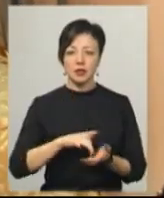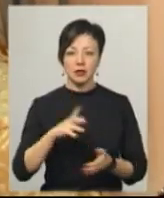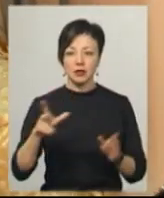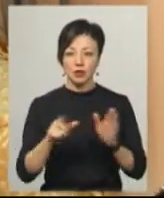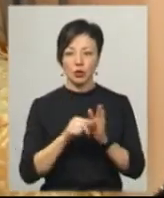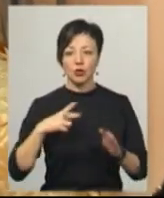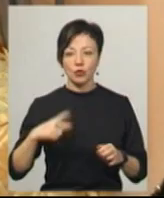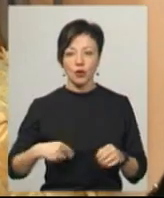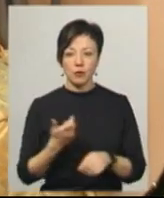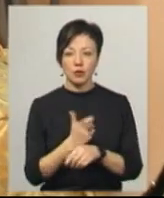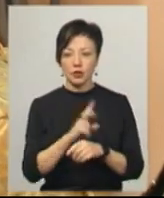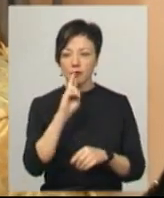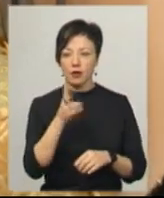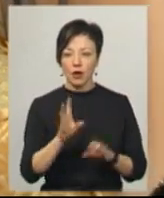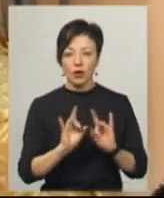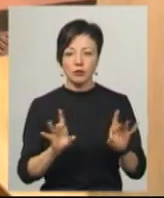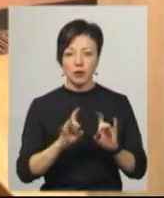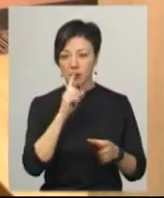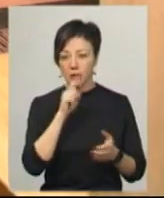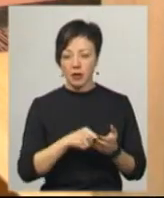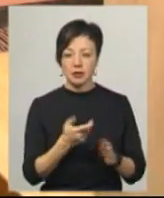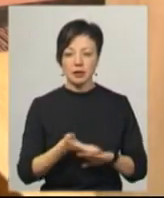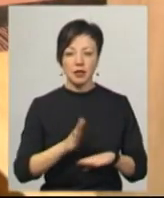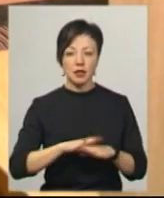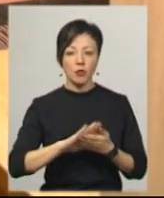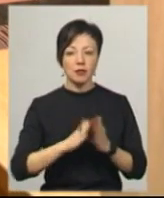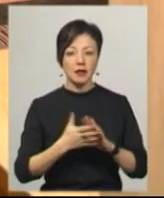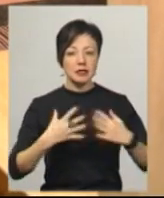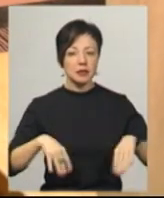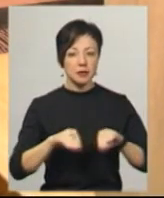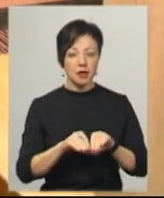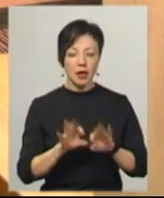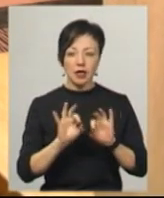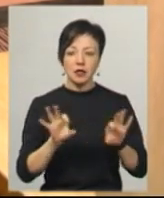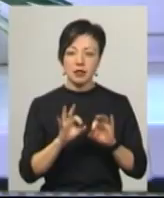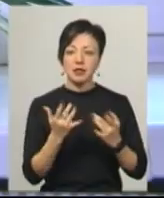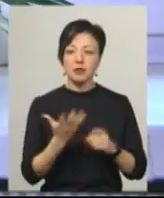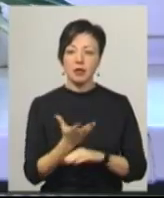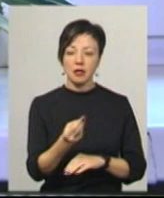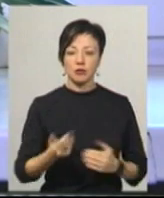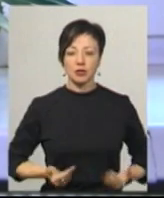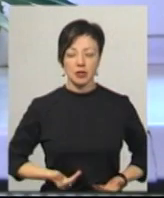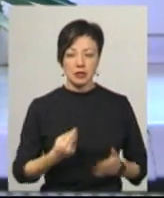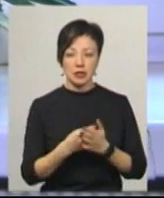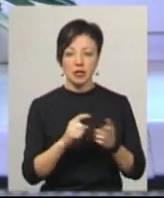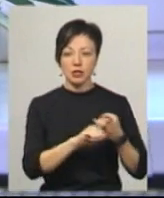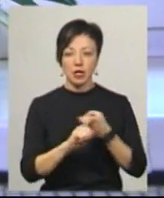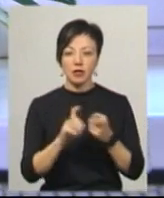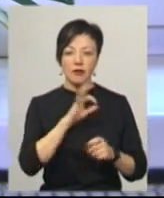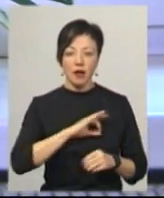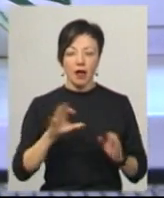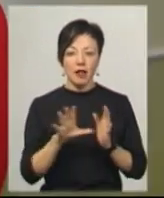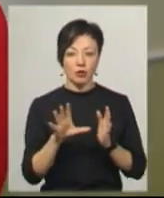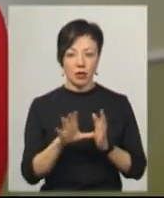донькою більше двох років. Розповідає, втрапила в складні сімейні обставини. Ділиться, скільки платить за проживання, ціна залежить від використання